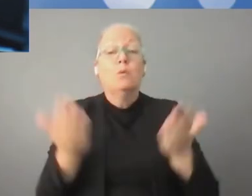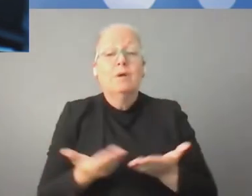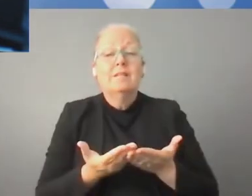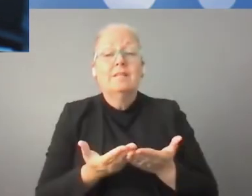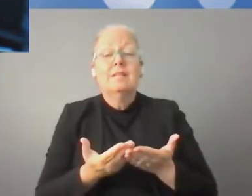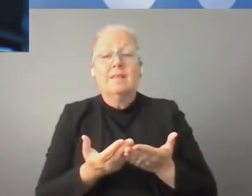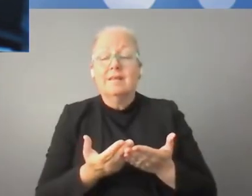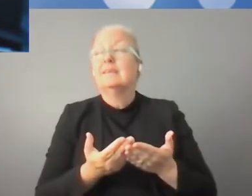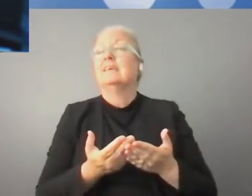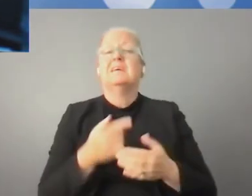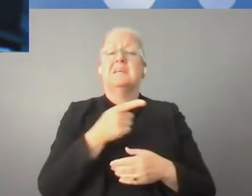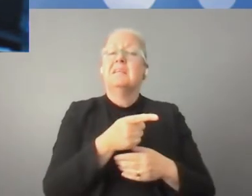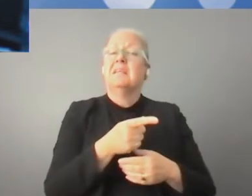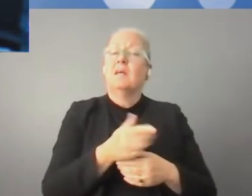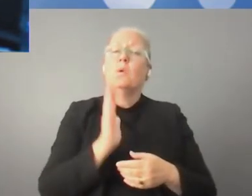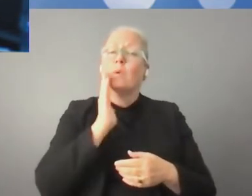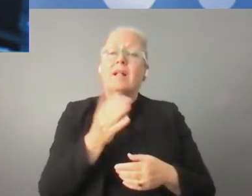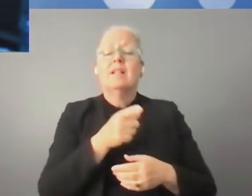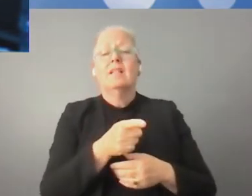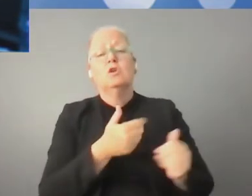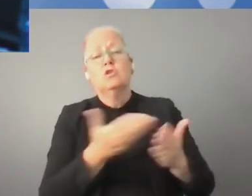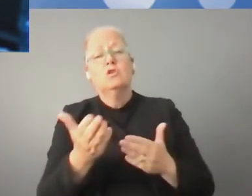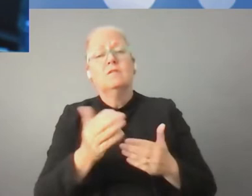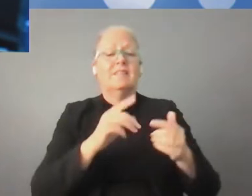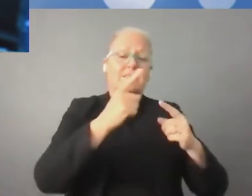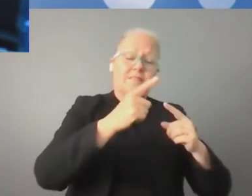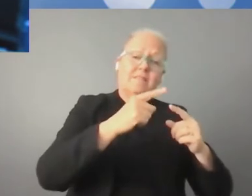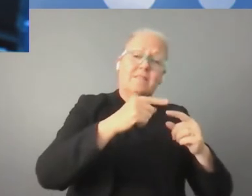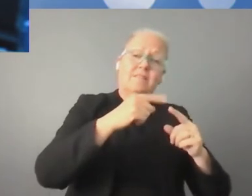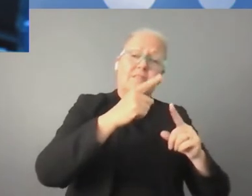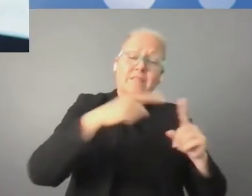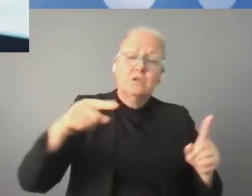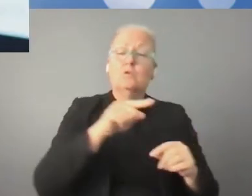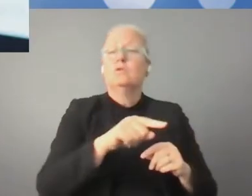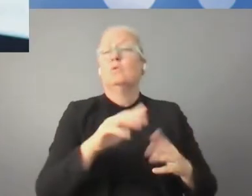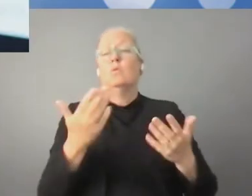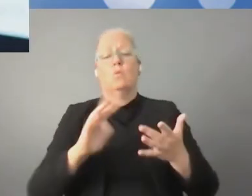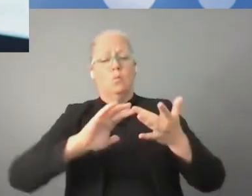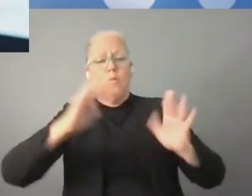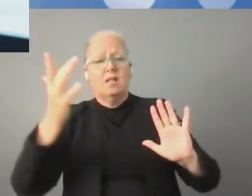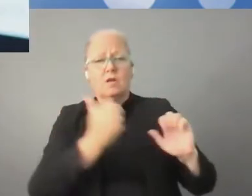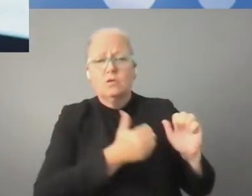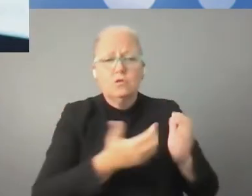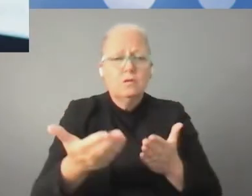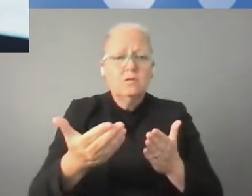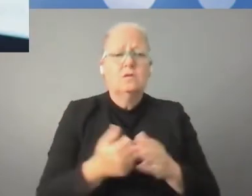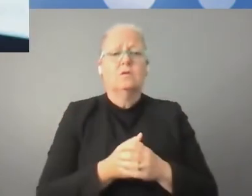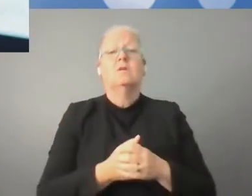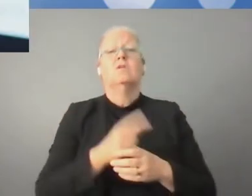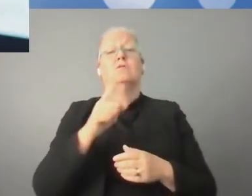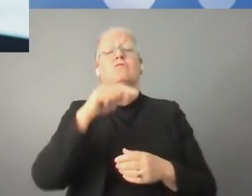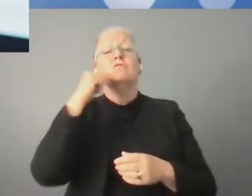chętniej korzystają z usług w internecie, z usług